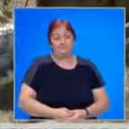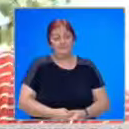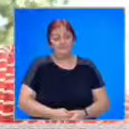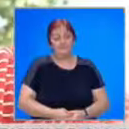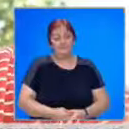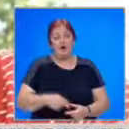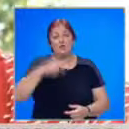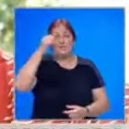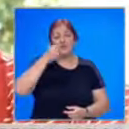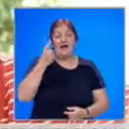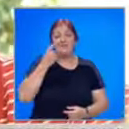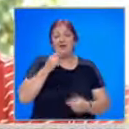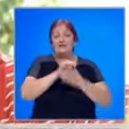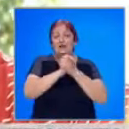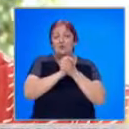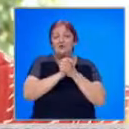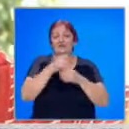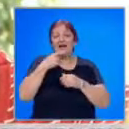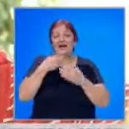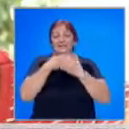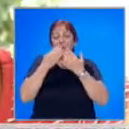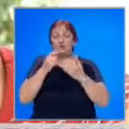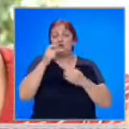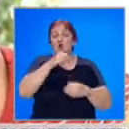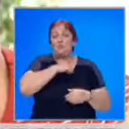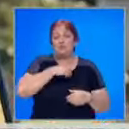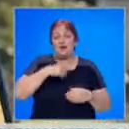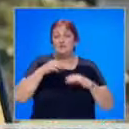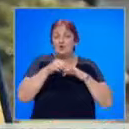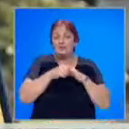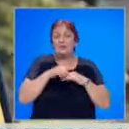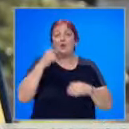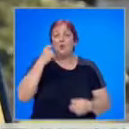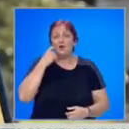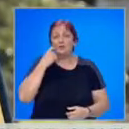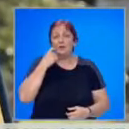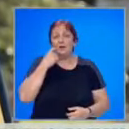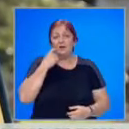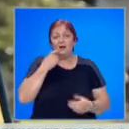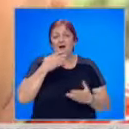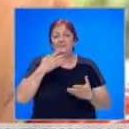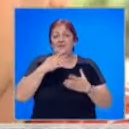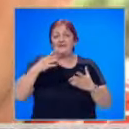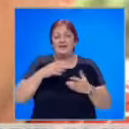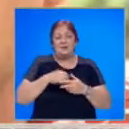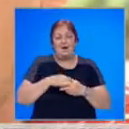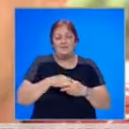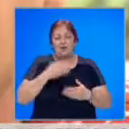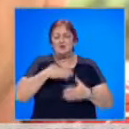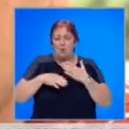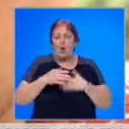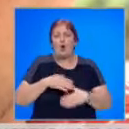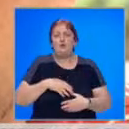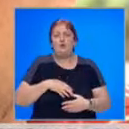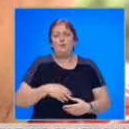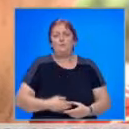От България първите поздравления тази сутрин Стойка получава от съпруга си Борил. Бях обер този дневен успех. Спокоена